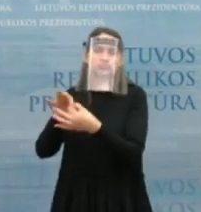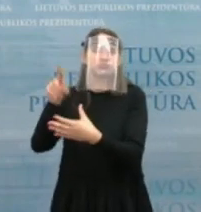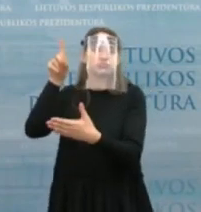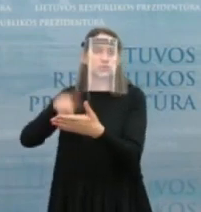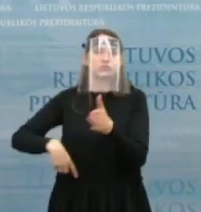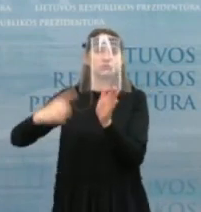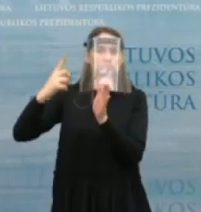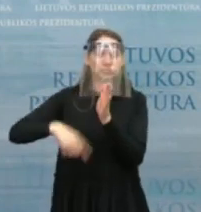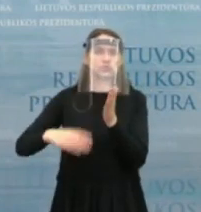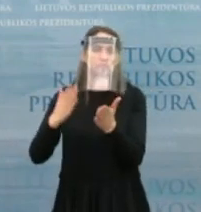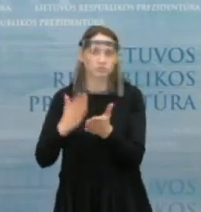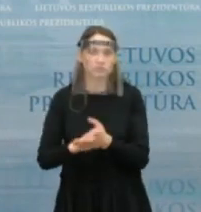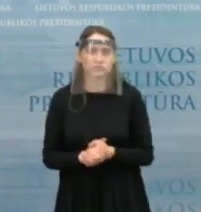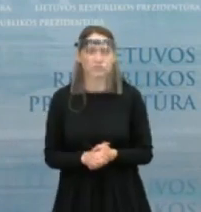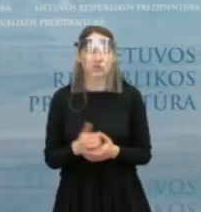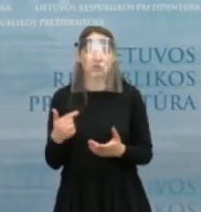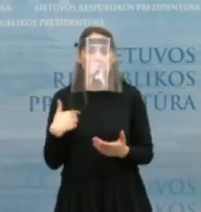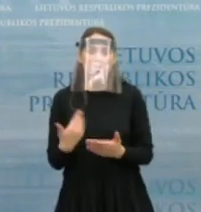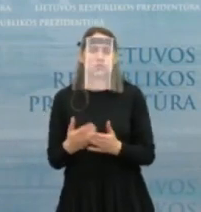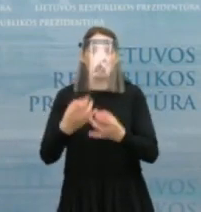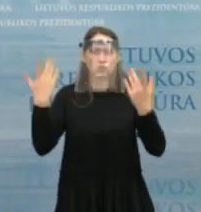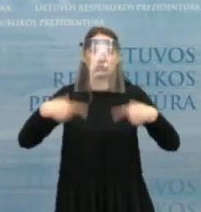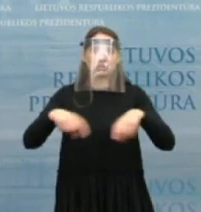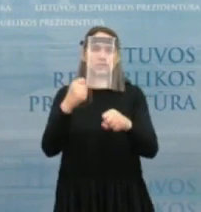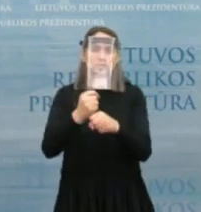nelengvam darbe kultūros laukia.